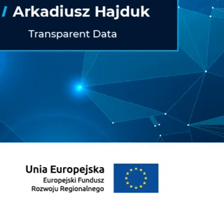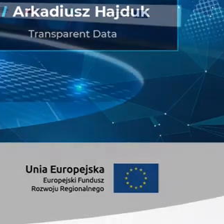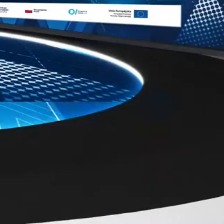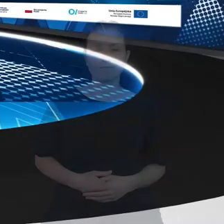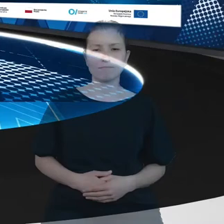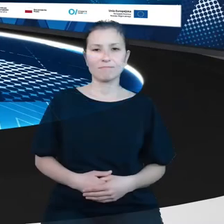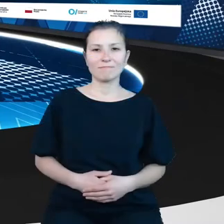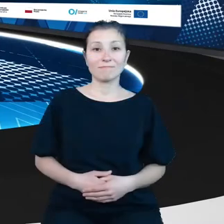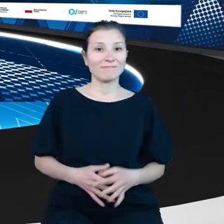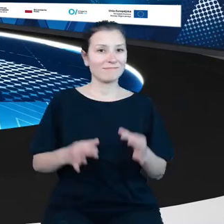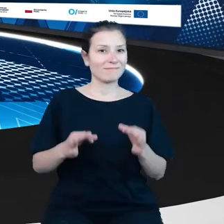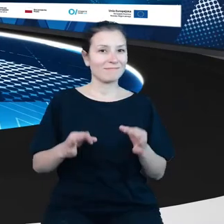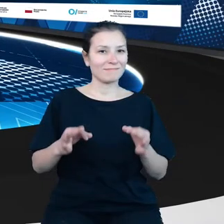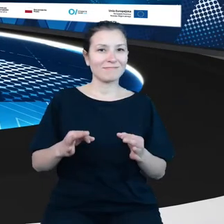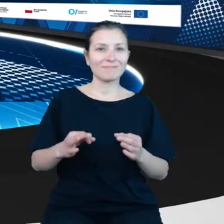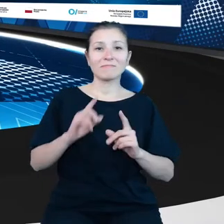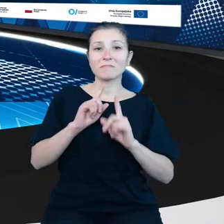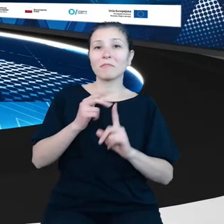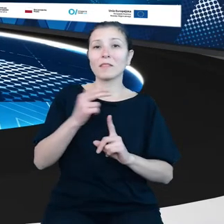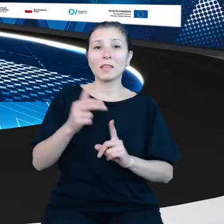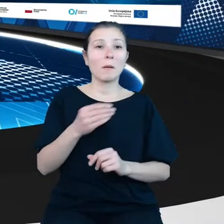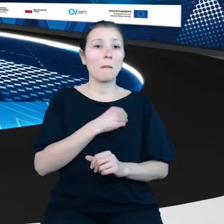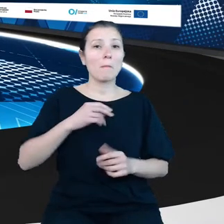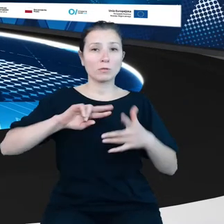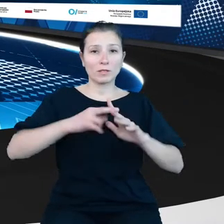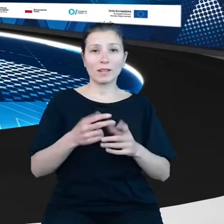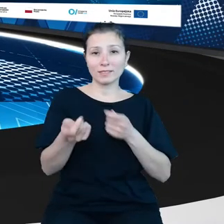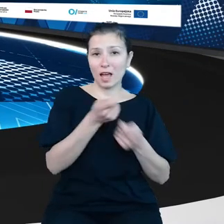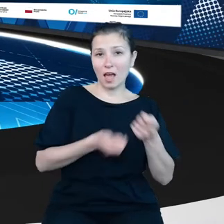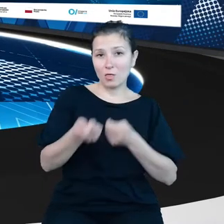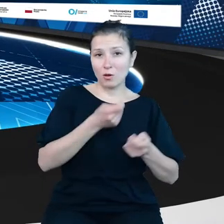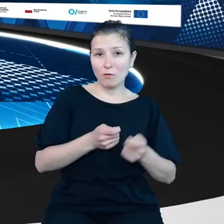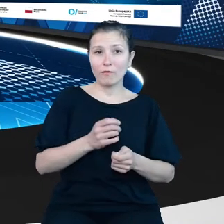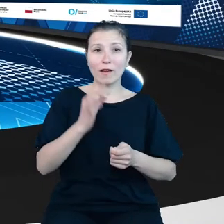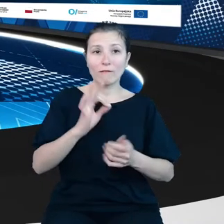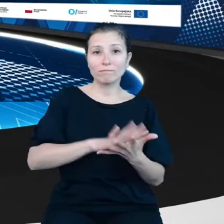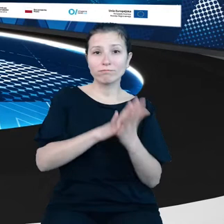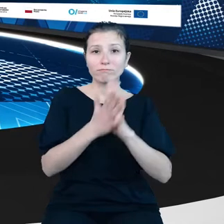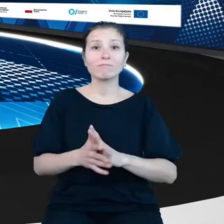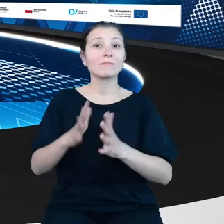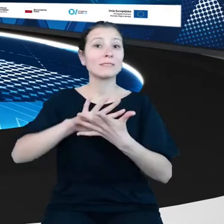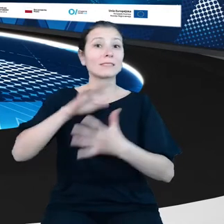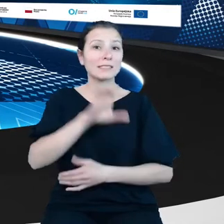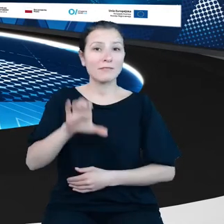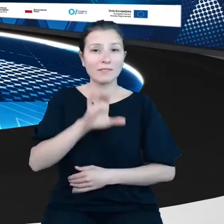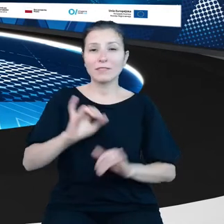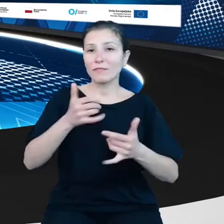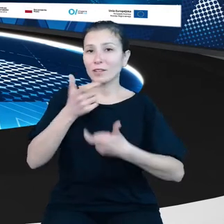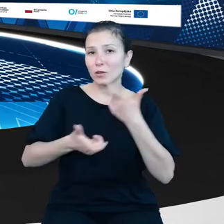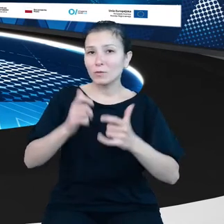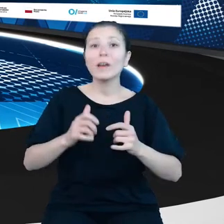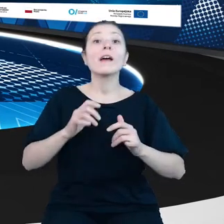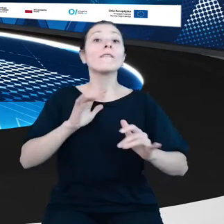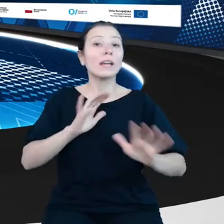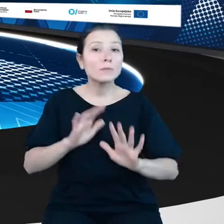A teraz porozmawiamy na temat polskich rejestrów handlowych i ich cyfryzacji. Na pytanie, jak to robić, aby było lepiej, a nie gorzej,